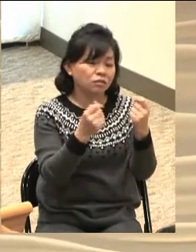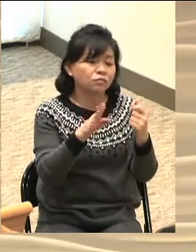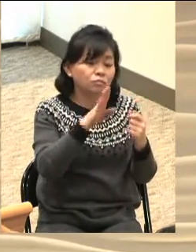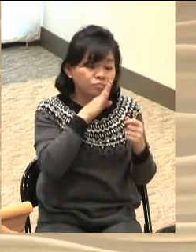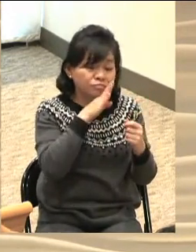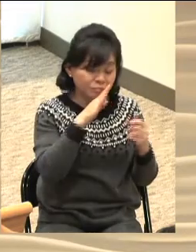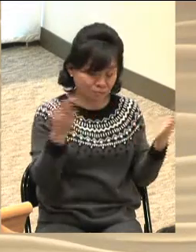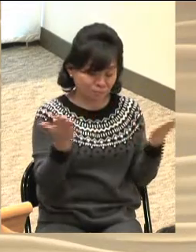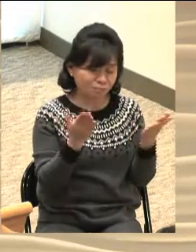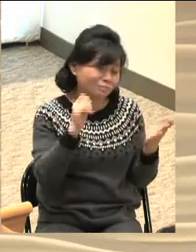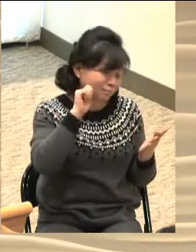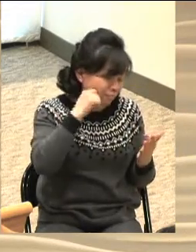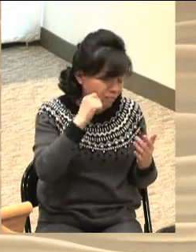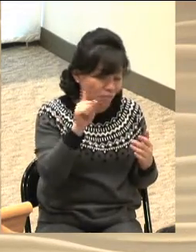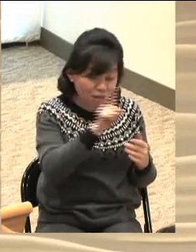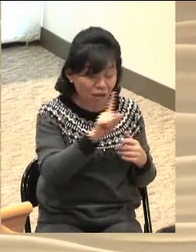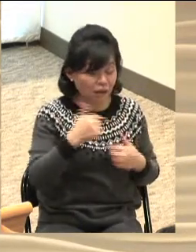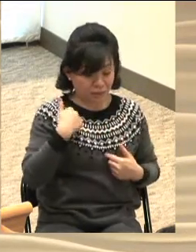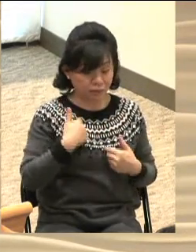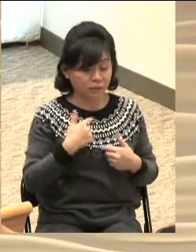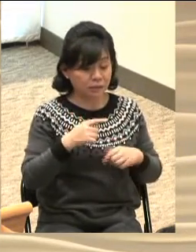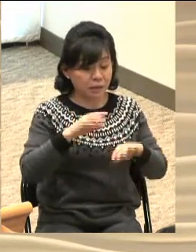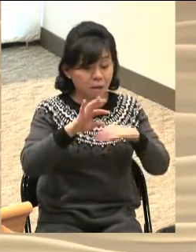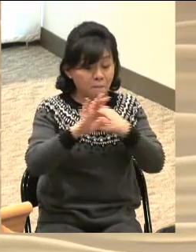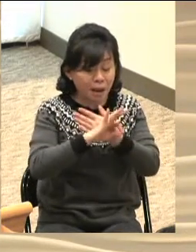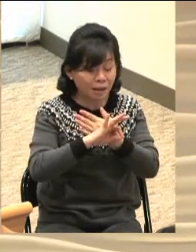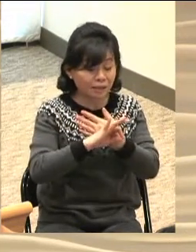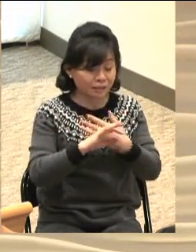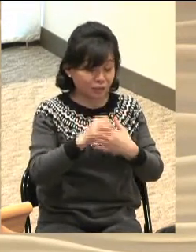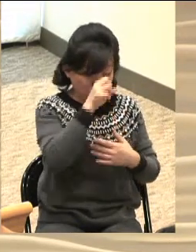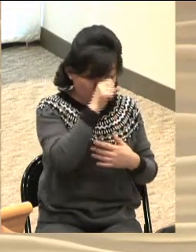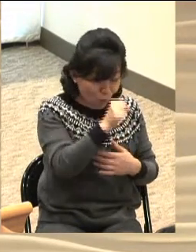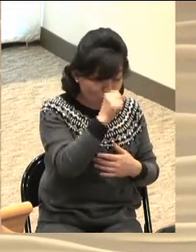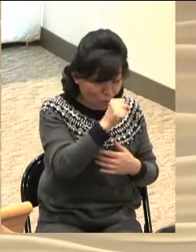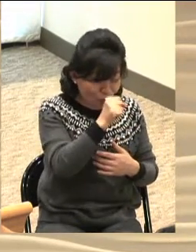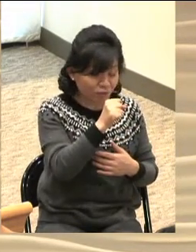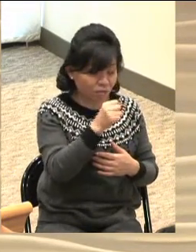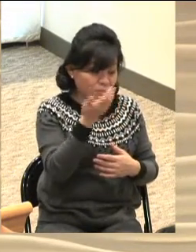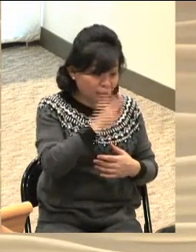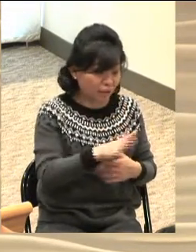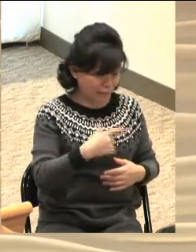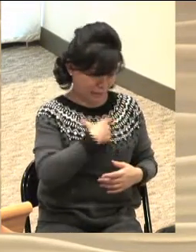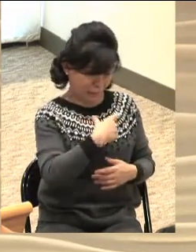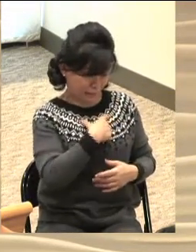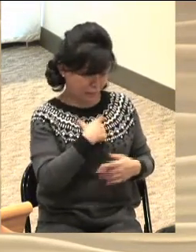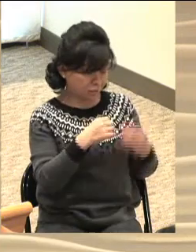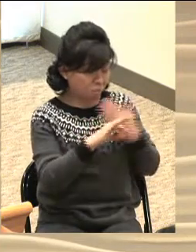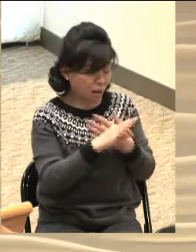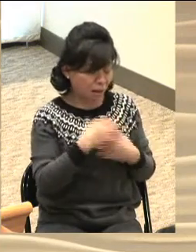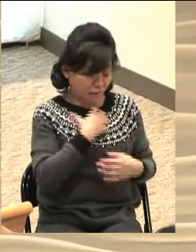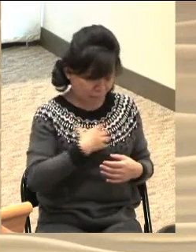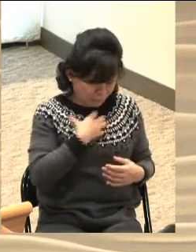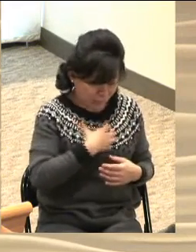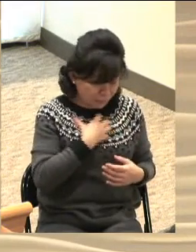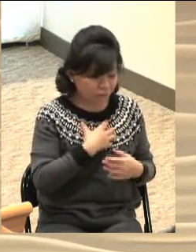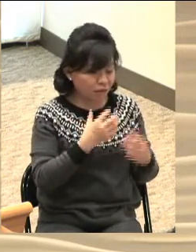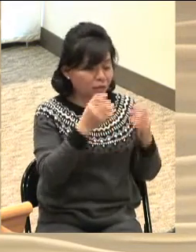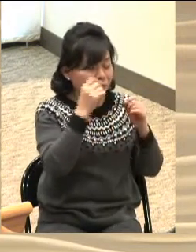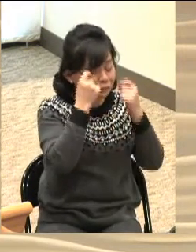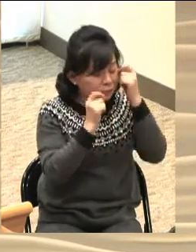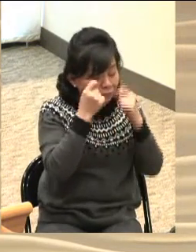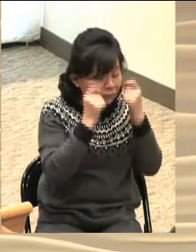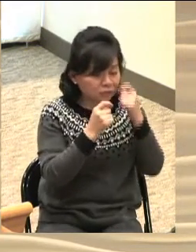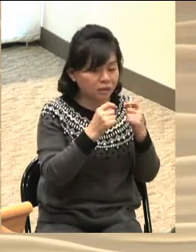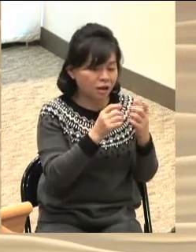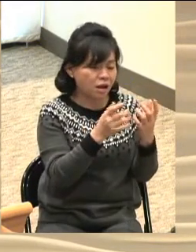일이 되지 않으면 우리는 기쁨 대신 걱정과 슬픔과 짜증과 원망이 생기는 것이 세상의 기쁨입니다